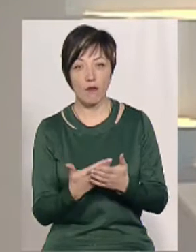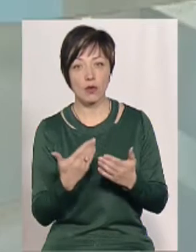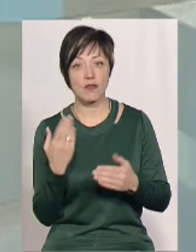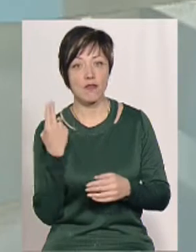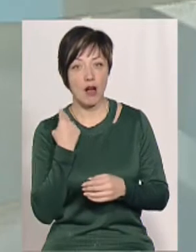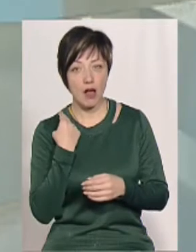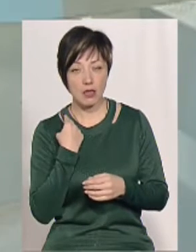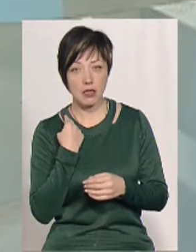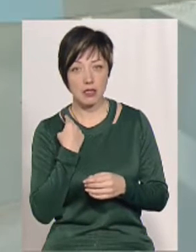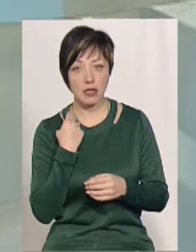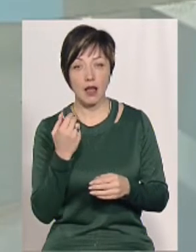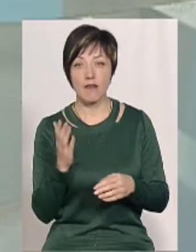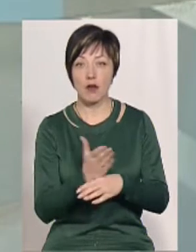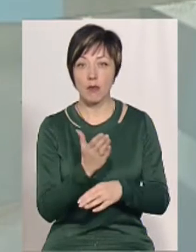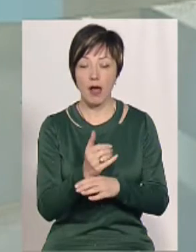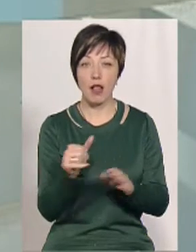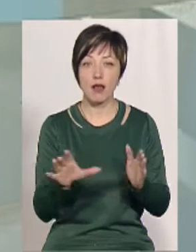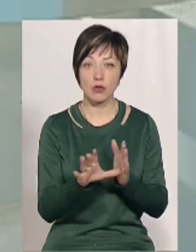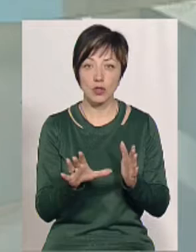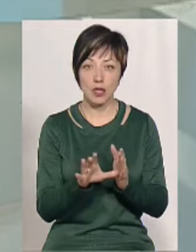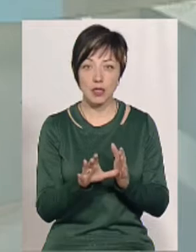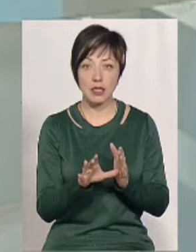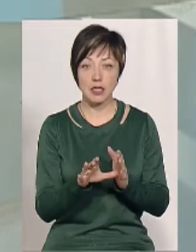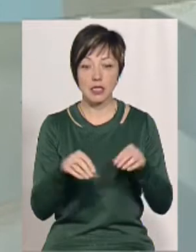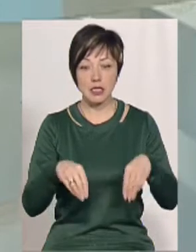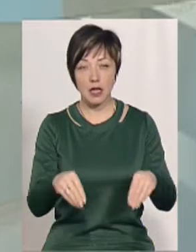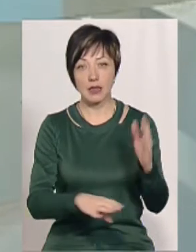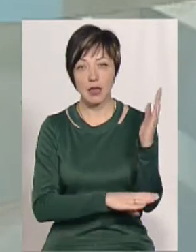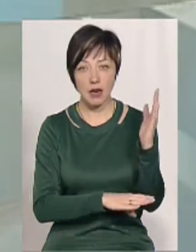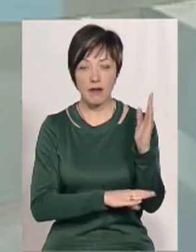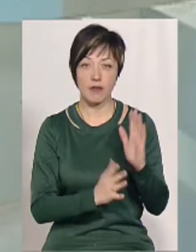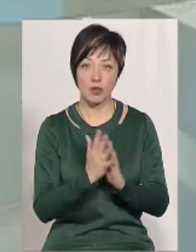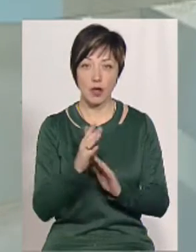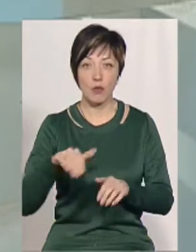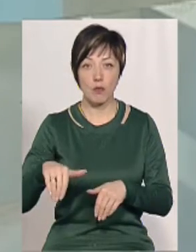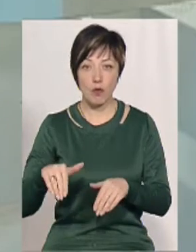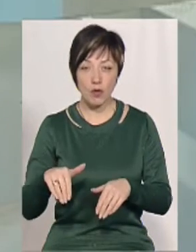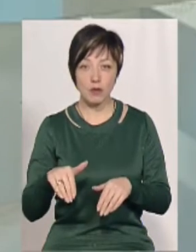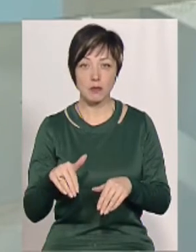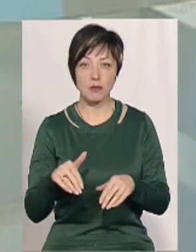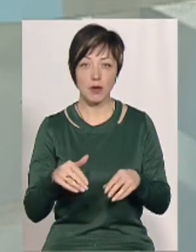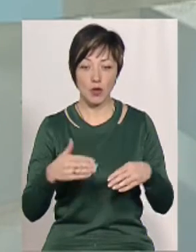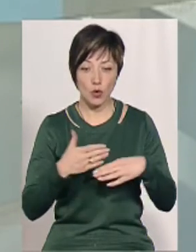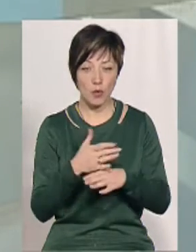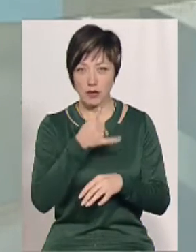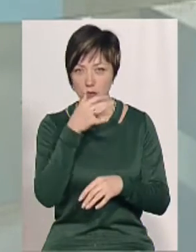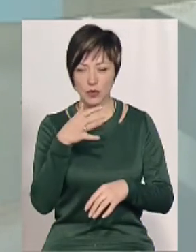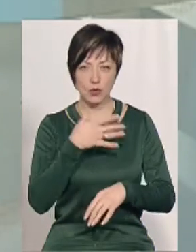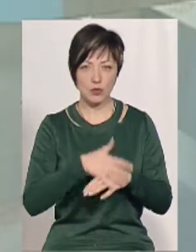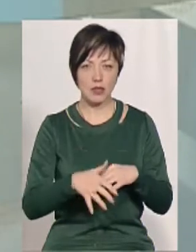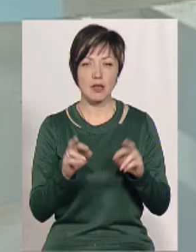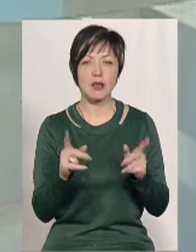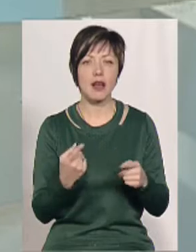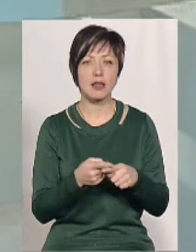в Англії виробляють електроенергію, от садять дерева, вони виростають, потім якось дроблять. Я не міг зрозуміти,